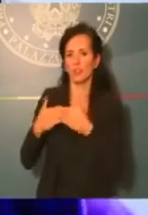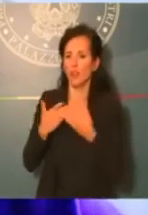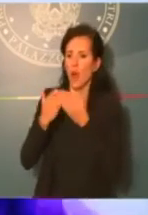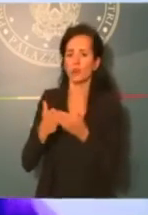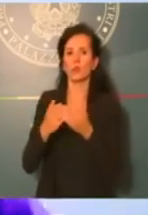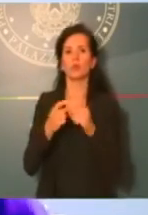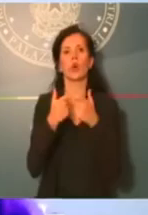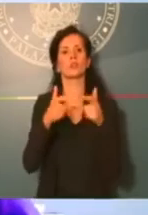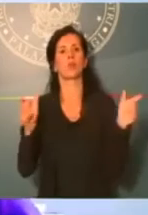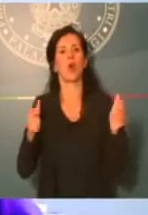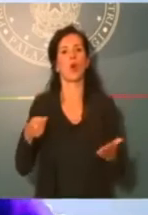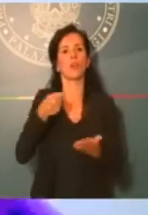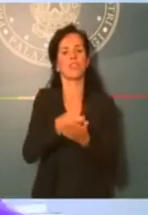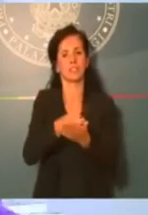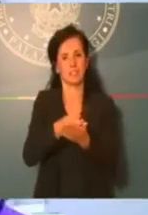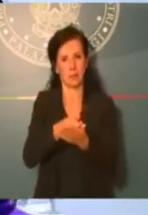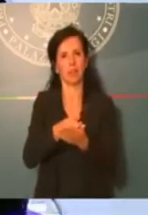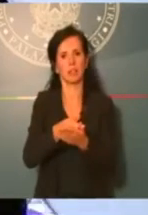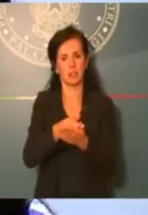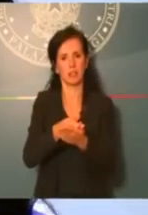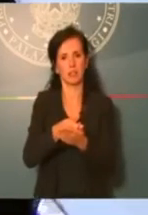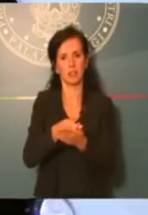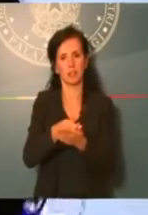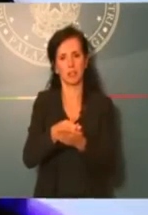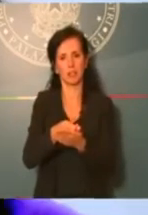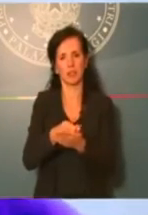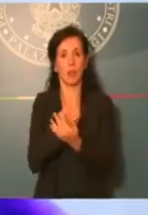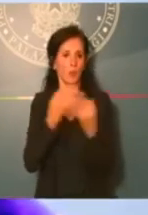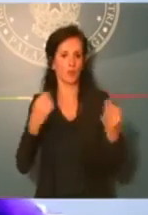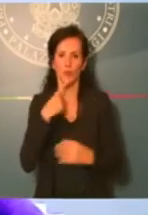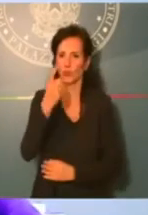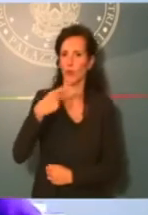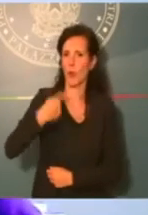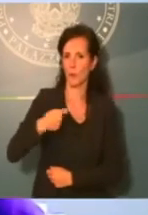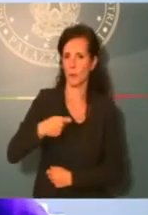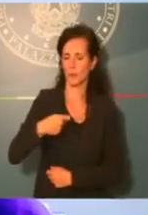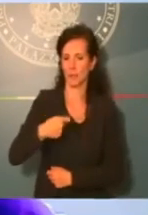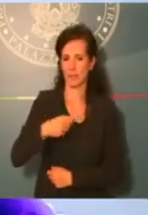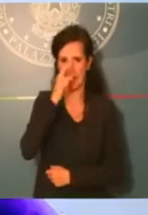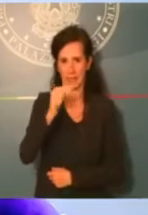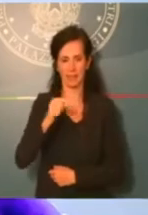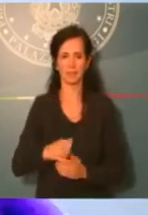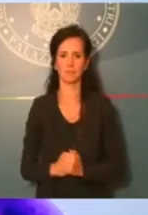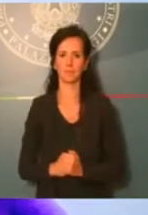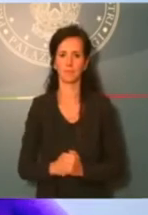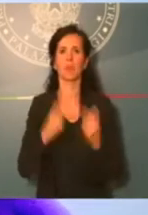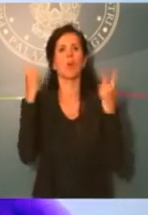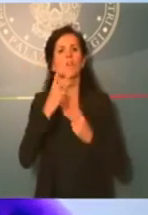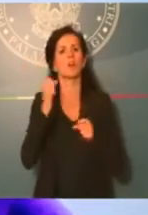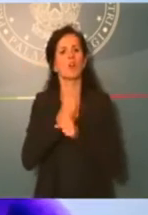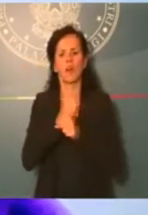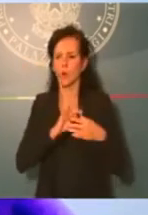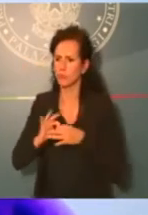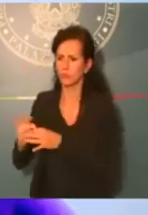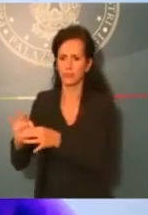investimenti, come lei giustamente ha ricordato. È stato fatto un lavoro sinergico, lo ricordavamo